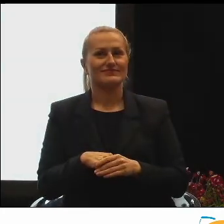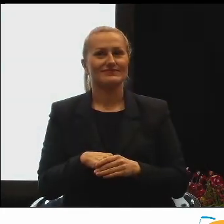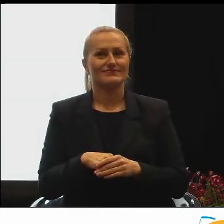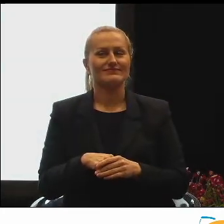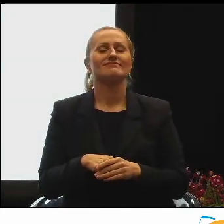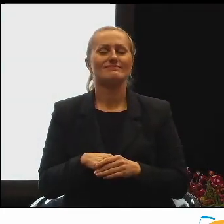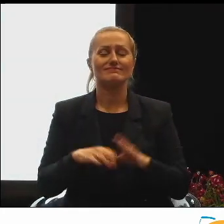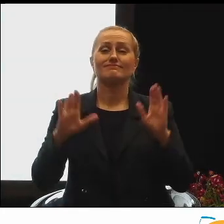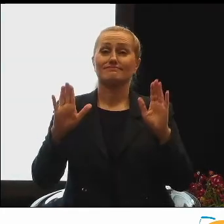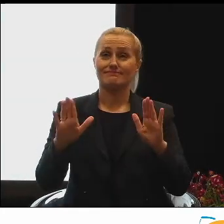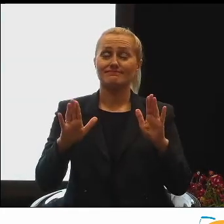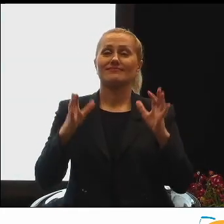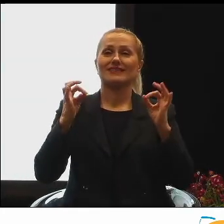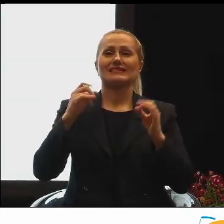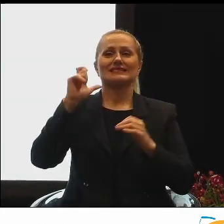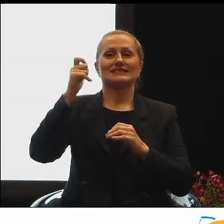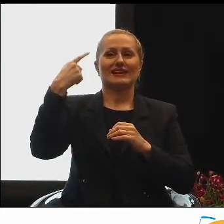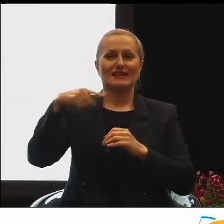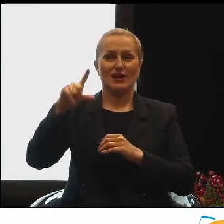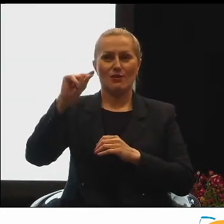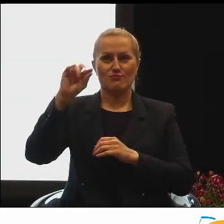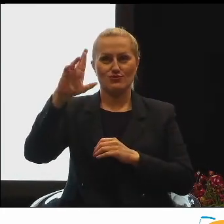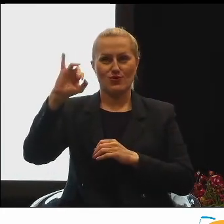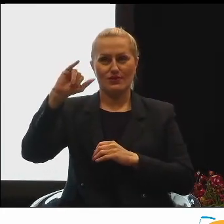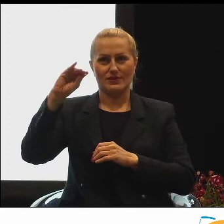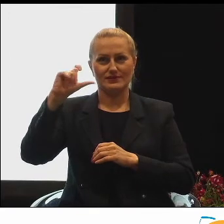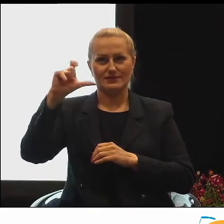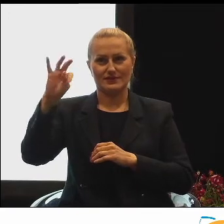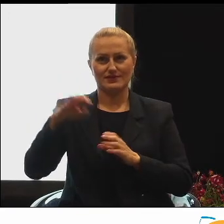Mamy więc CD Projekt.